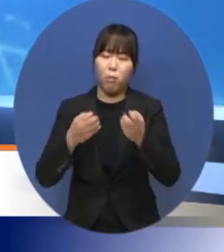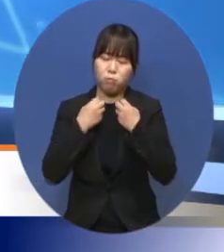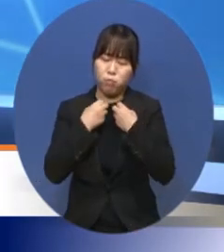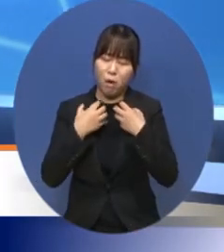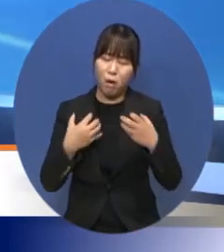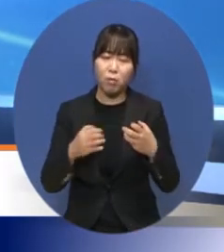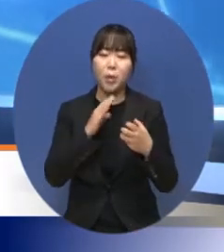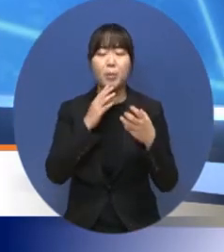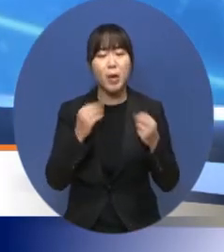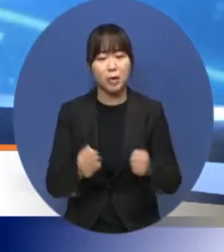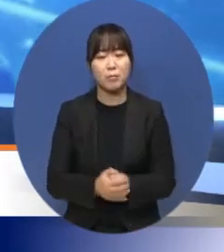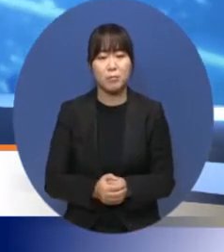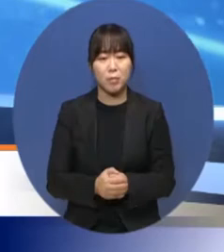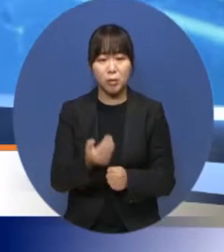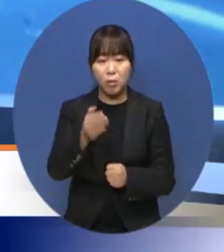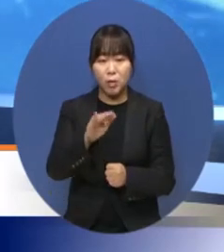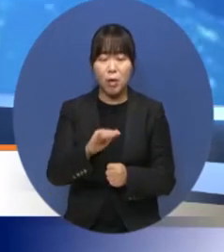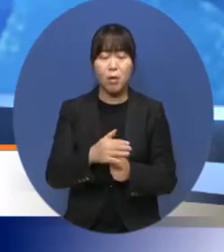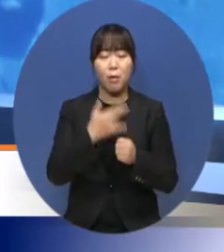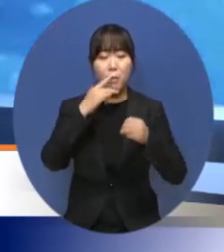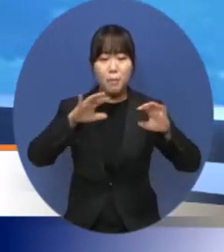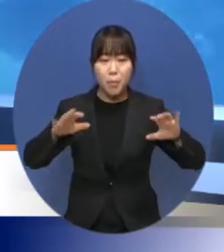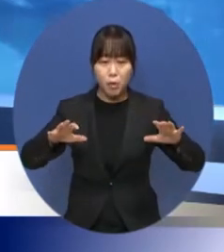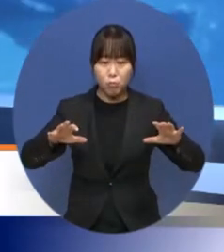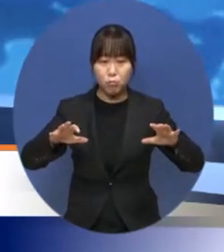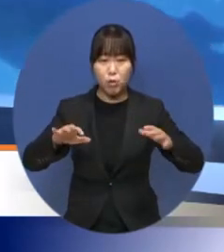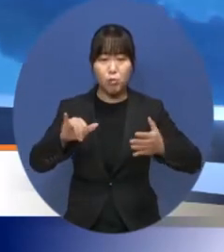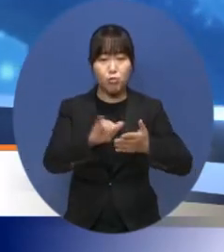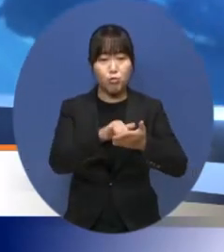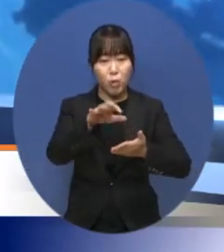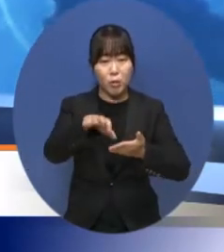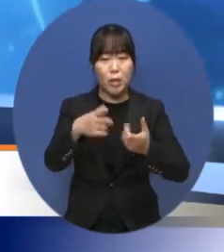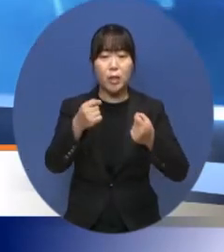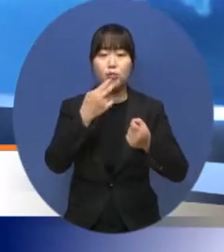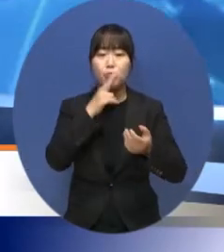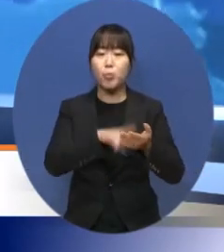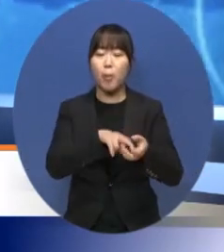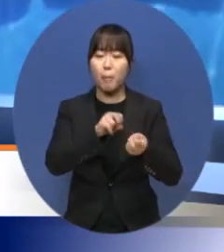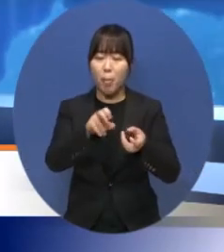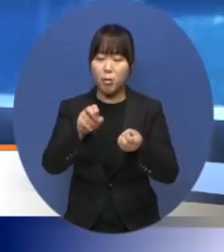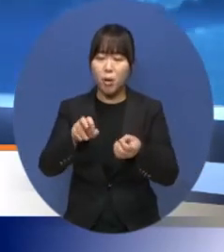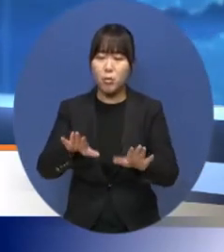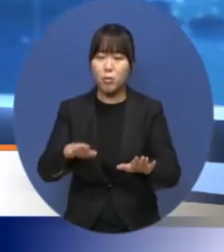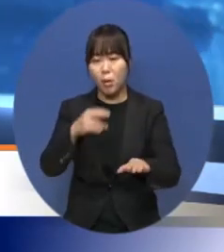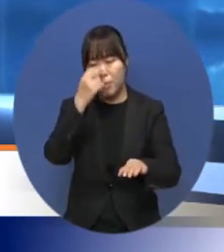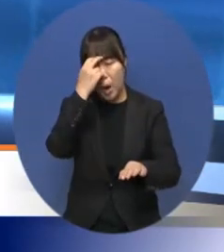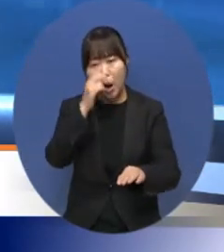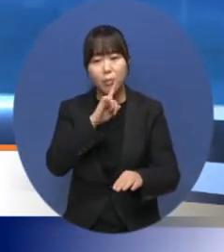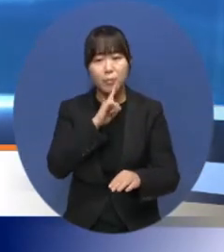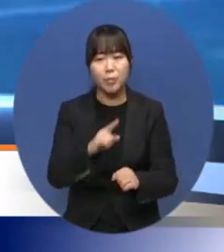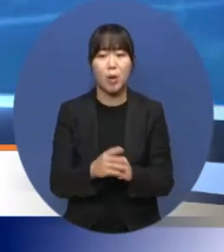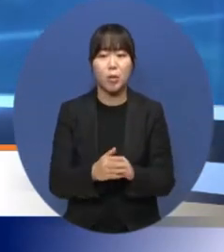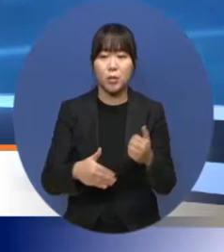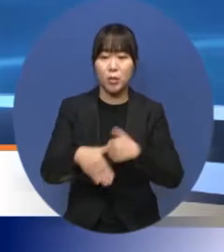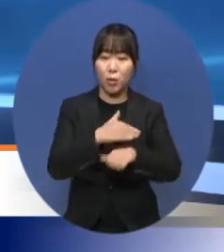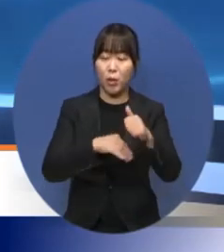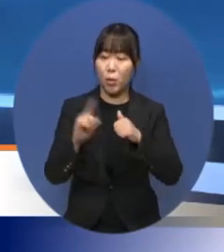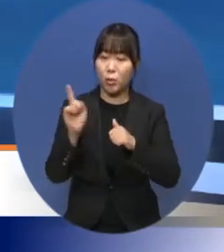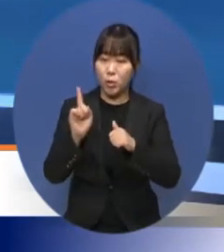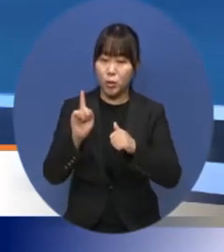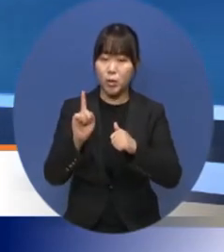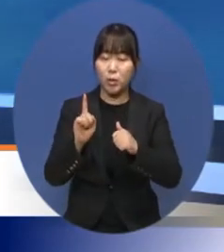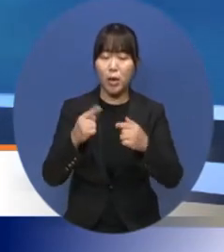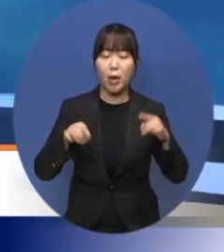사실입니다. 그런데 미국 뉴욕에서 이러한 우편배달에 비상이 걸렸습니다. 어떻게 된 일인지